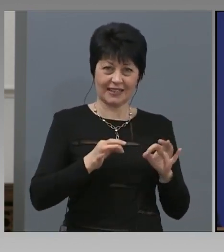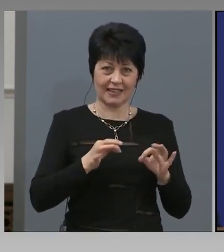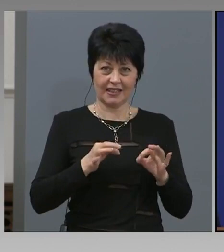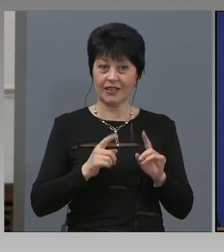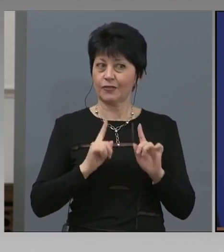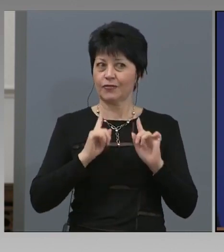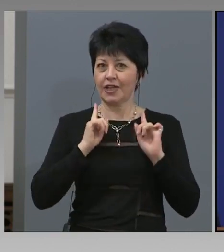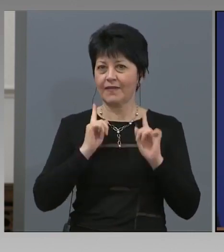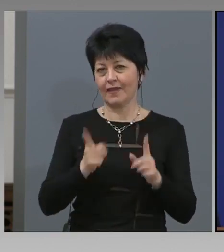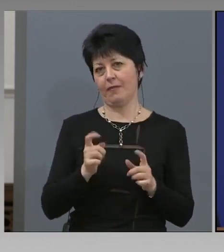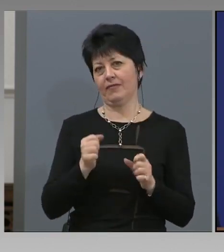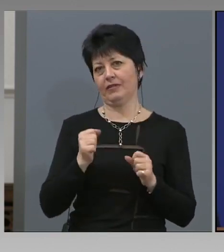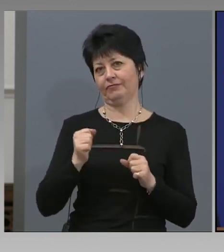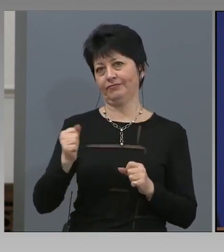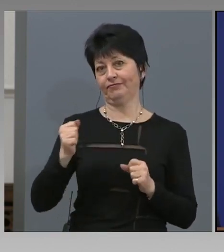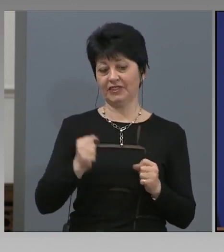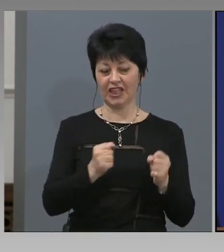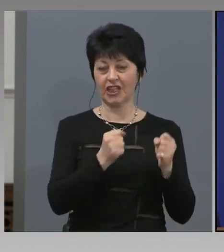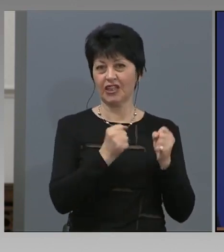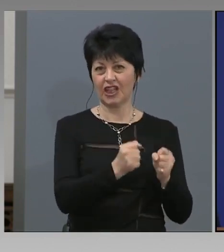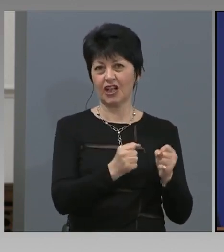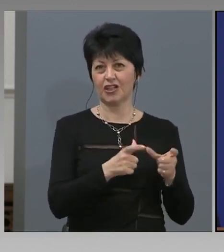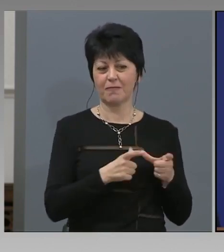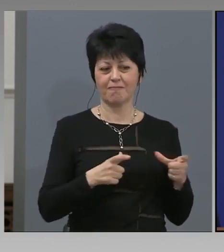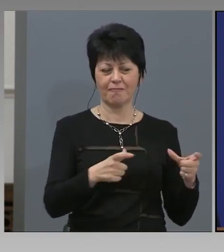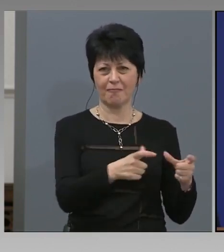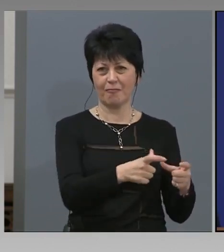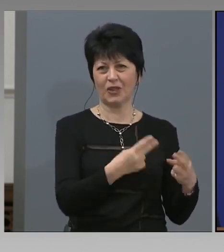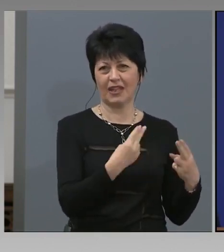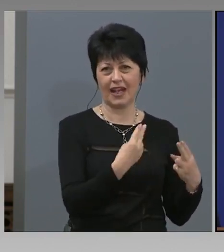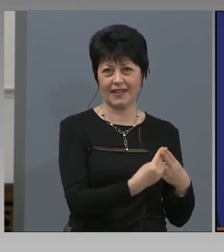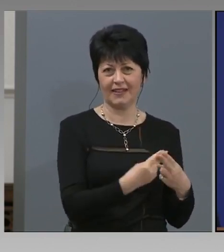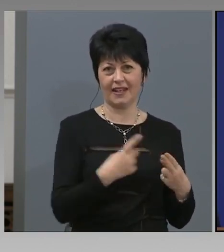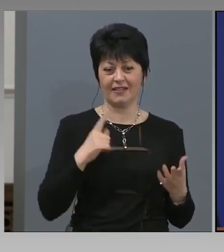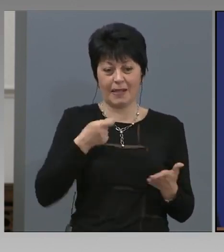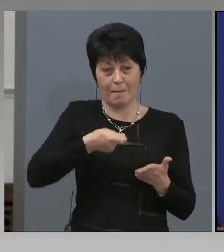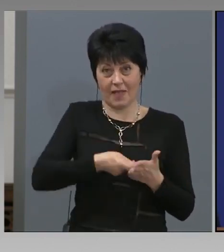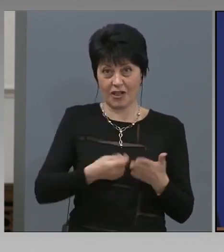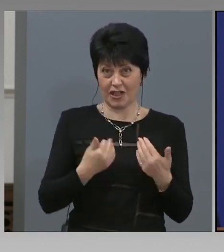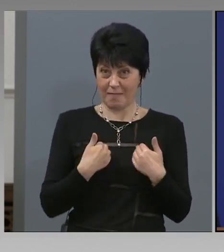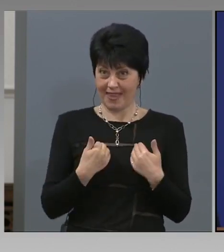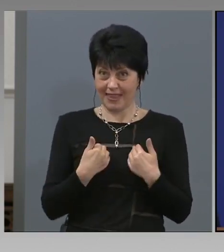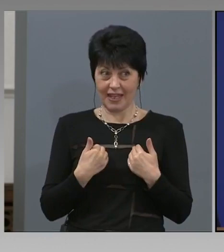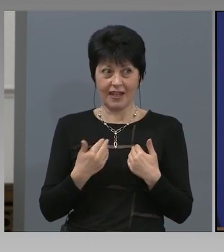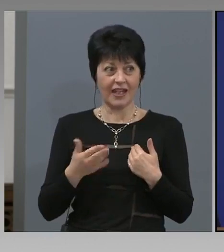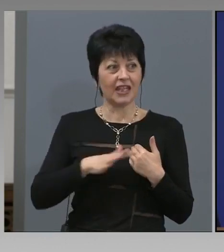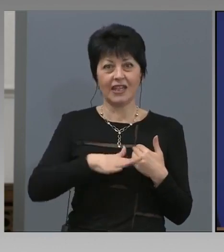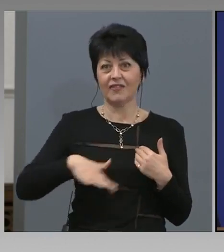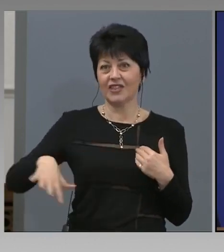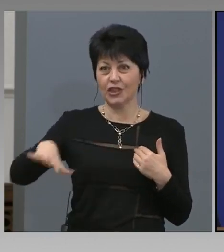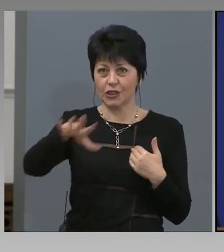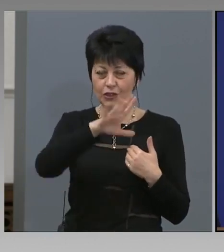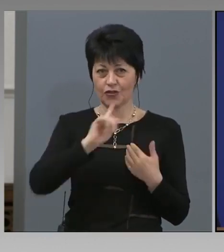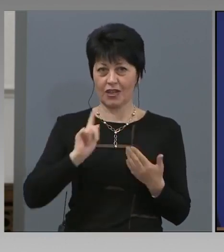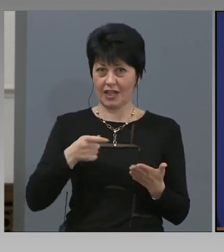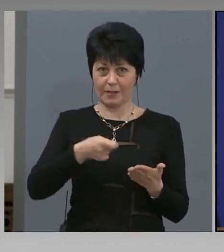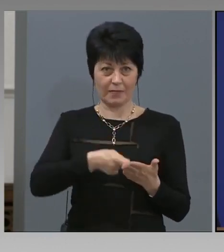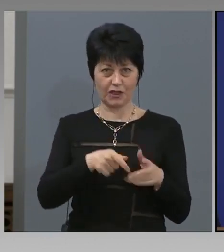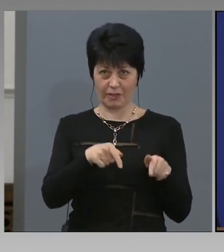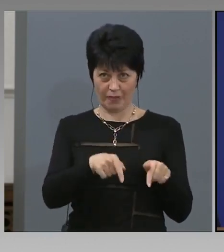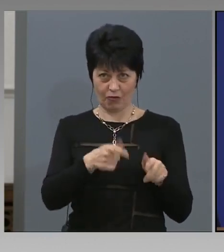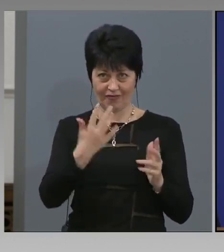ще трябва да ги държиме на карантина, ще трябва да им плащаме ние. Всички останали трябва да плащат след това за тях. Честно ли?